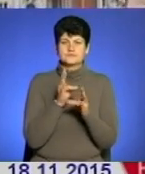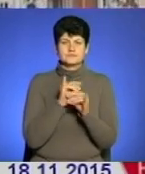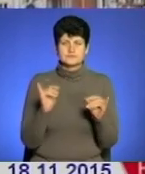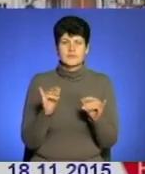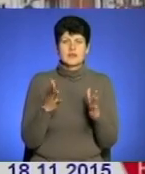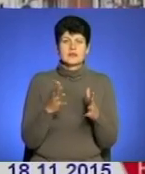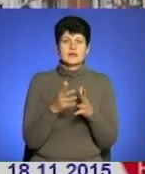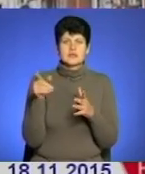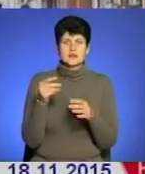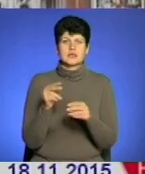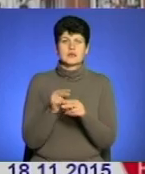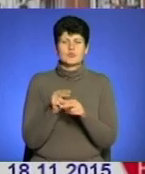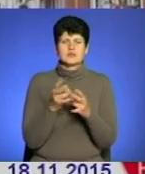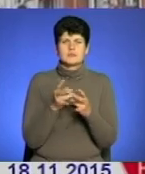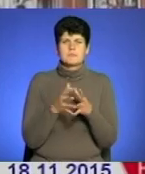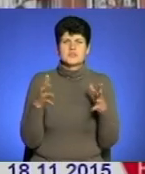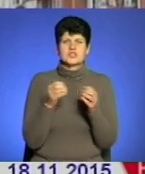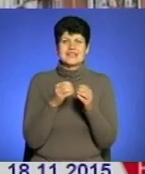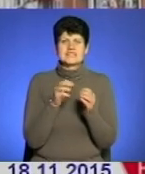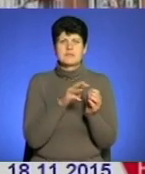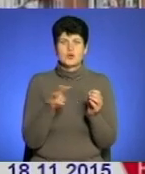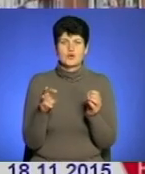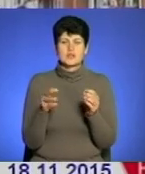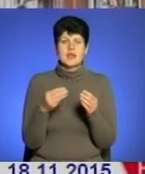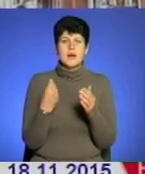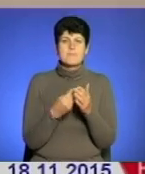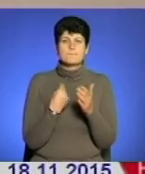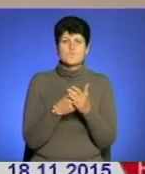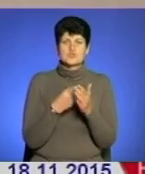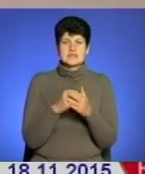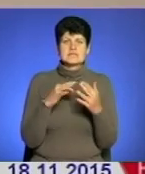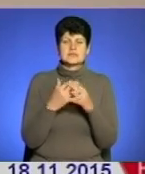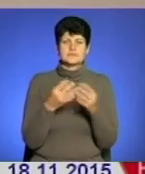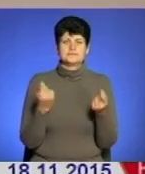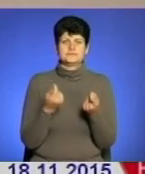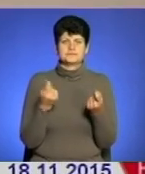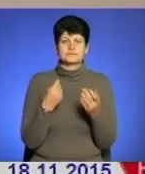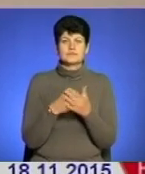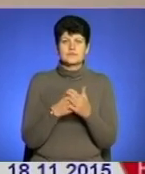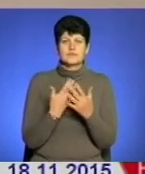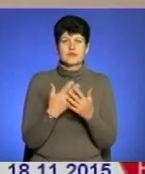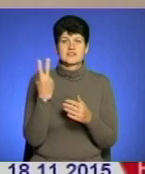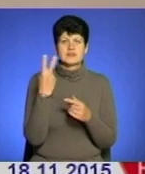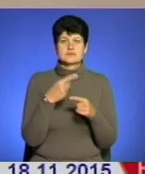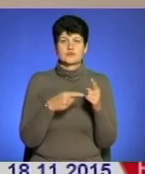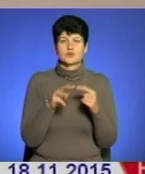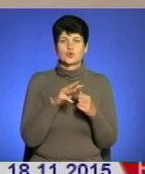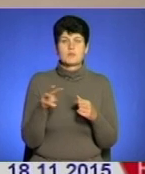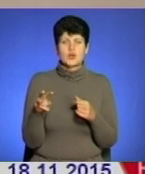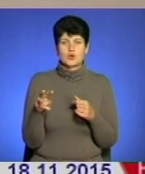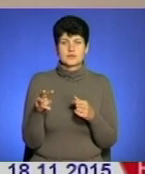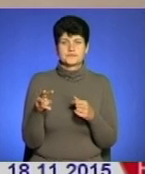потрібно більше 10 мільйонів. А бюджет селища мізерний. Бюджет становить приблизно 2,5 мільйона.